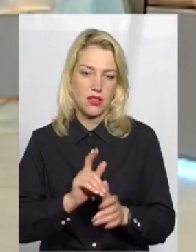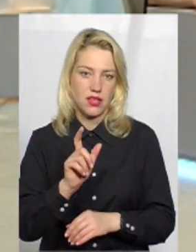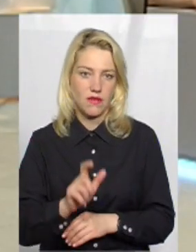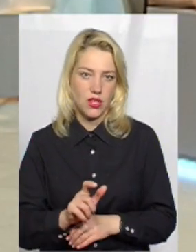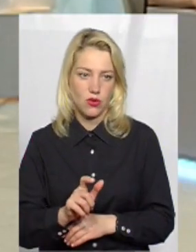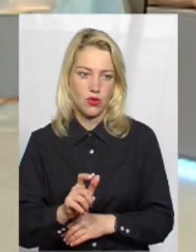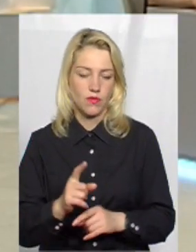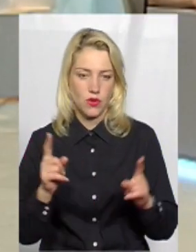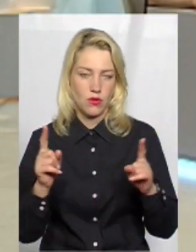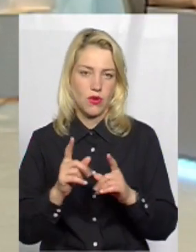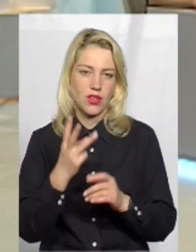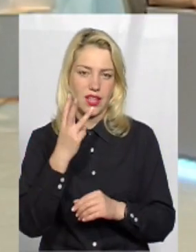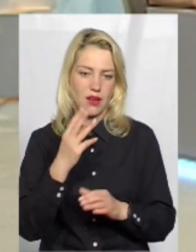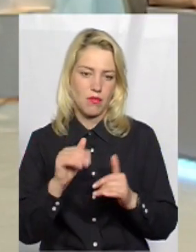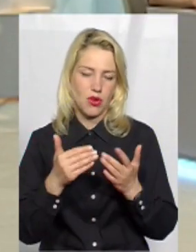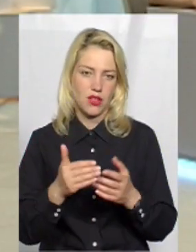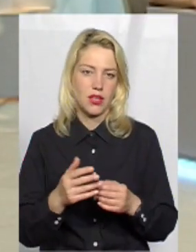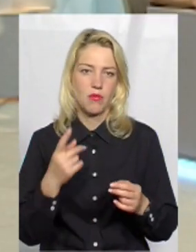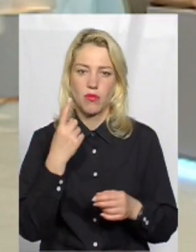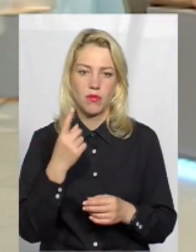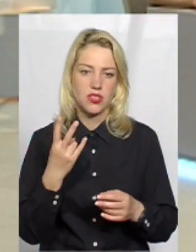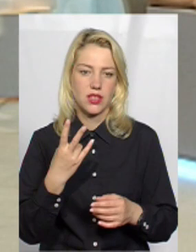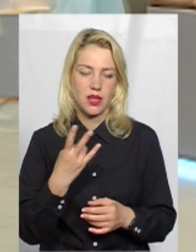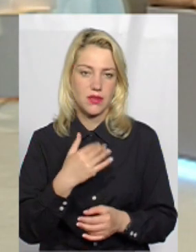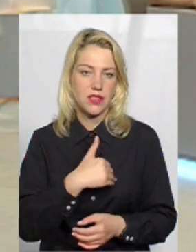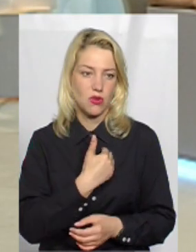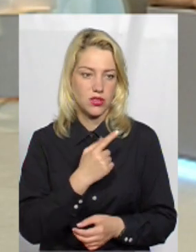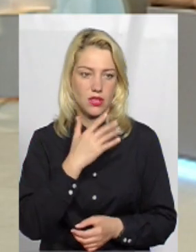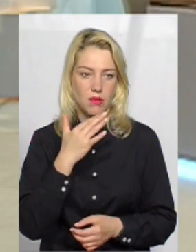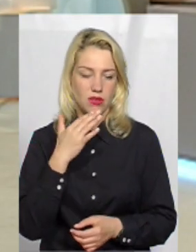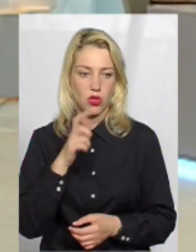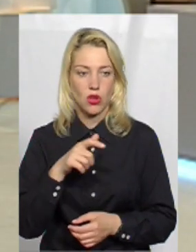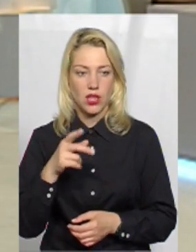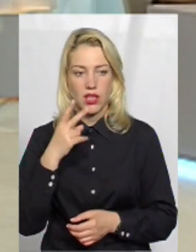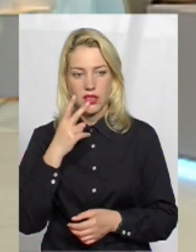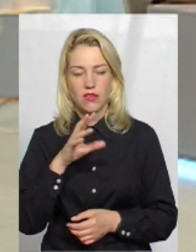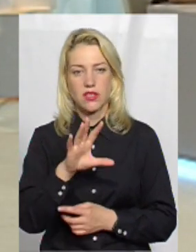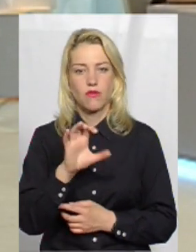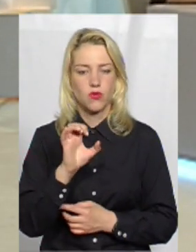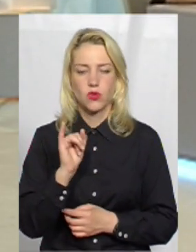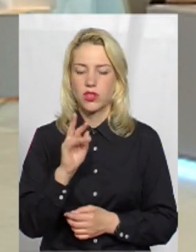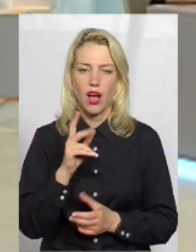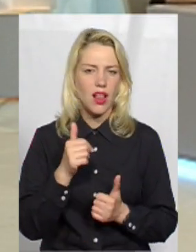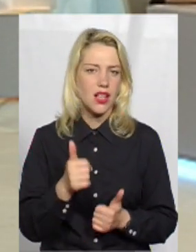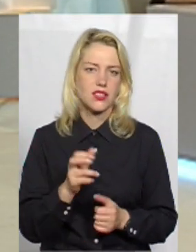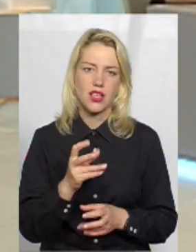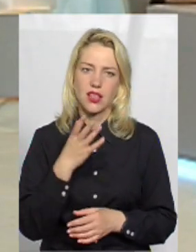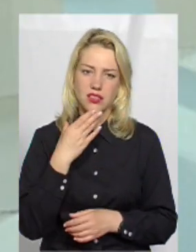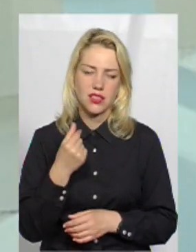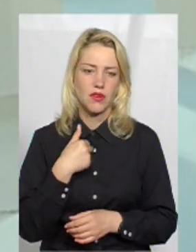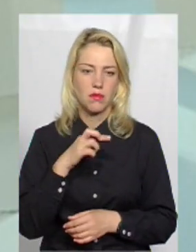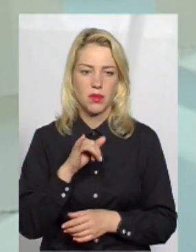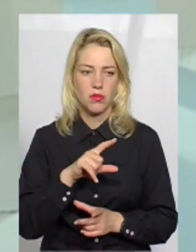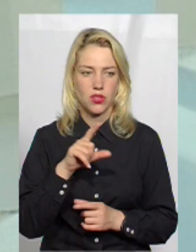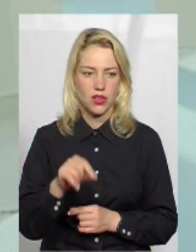три поради дуже коротко, пане Андрію. По-перше, треба захотіти. Бо багато людей дивляться там фотки, ой, як класно, як красиво, от я б